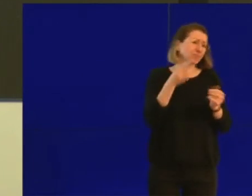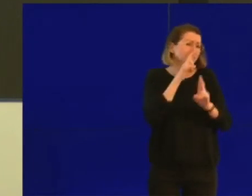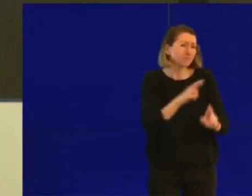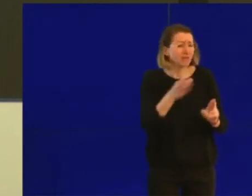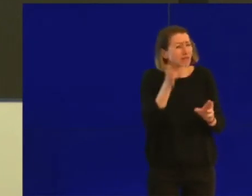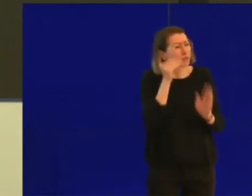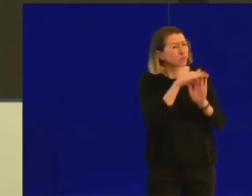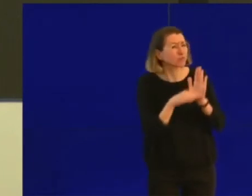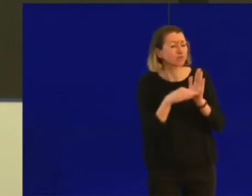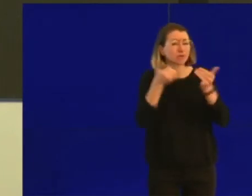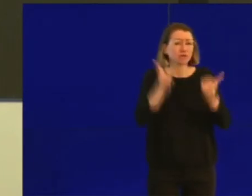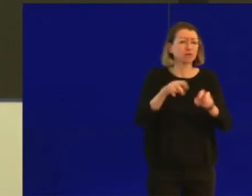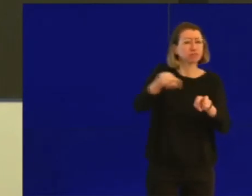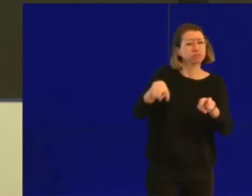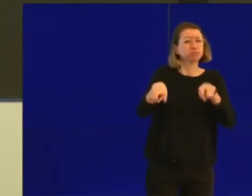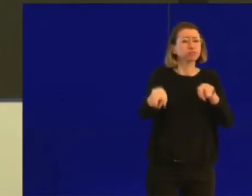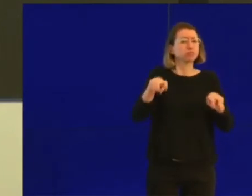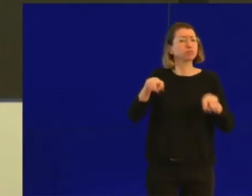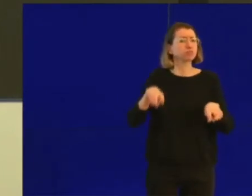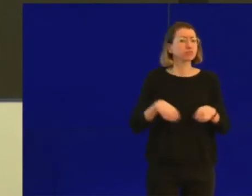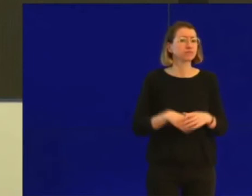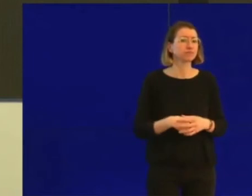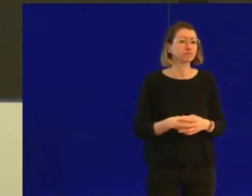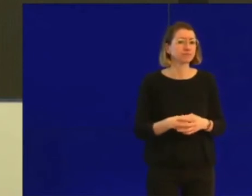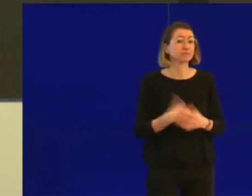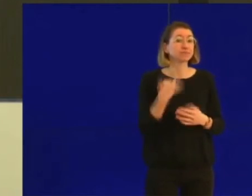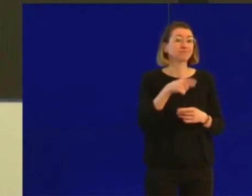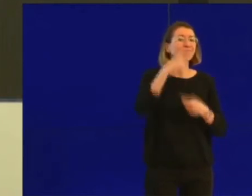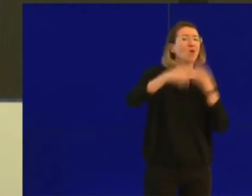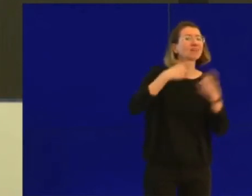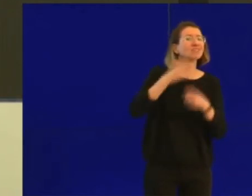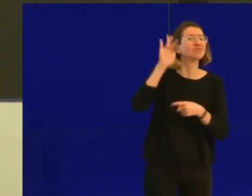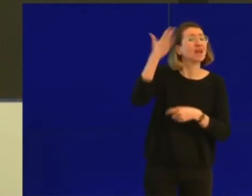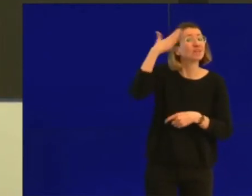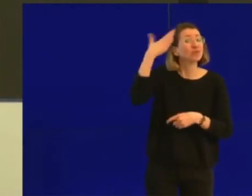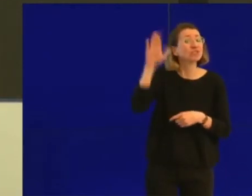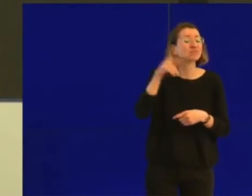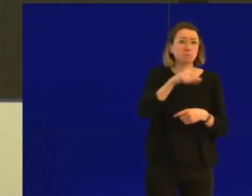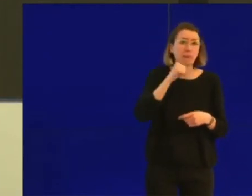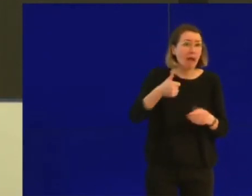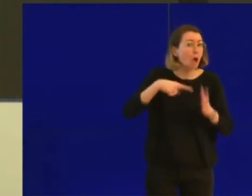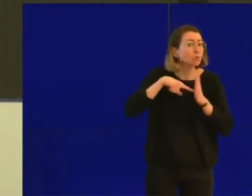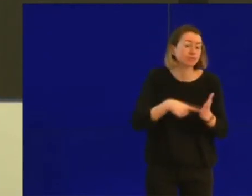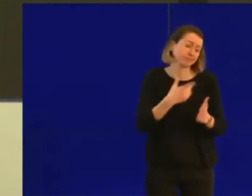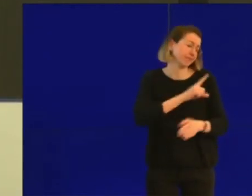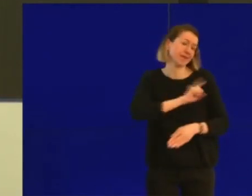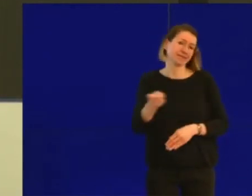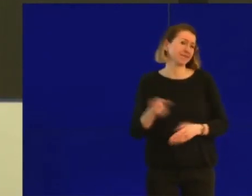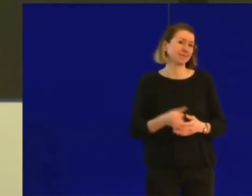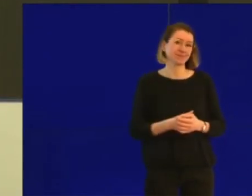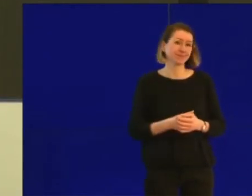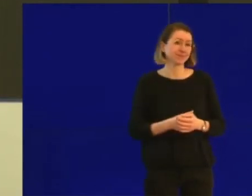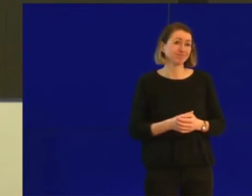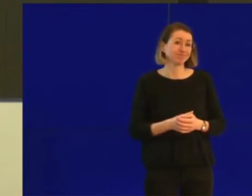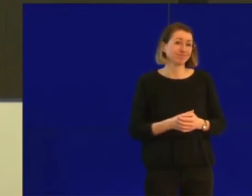Les voyages à l'étranger, hors Belgique, qui ne sont pas nécessaires, sont interdits. C'est aussi une mesure complémentaire et vous le comprenez par rapport à tout ce qui est mis en place